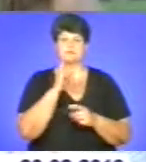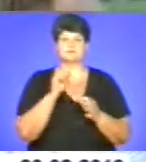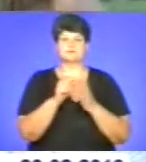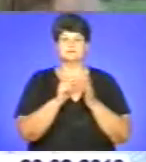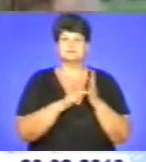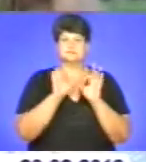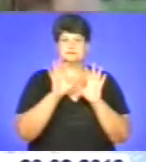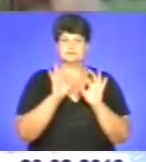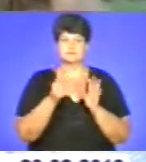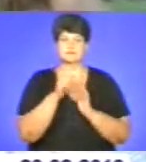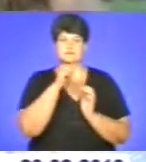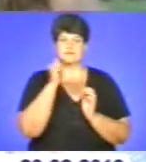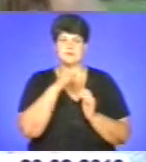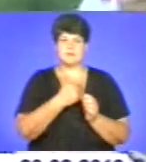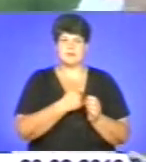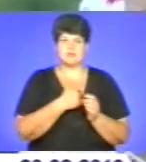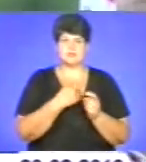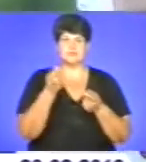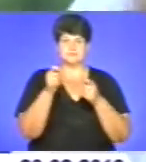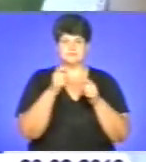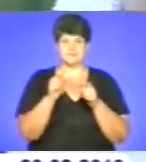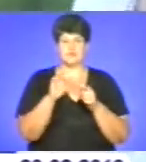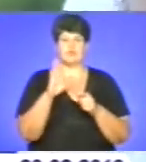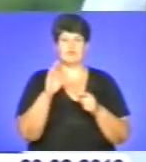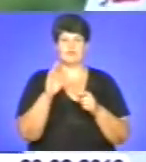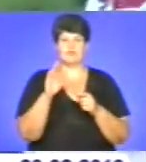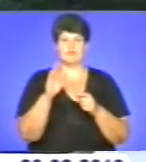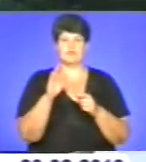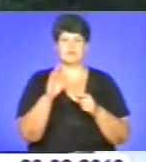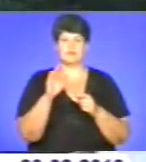Переконує, за бажання змотати вузликову красуню може кожен.